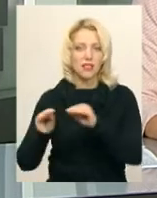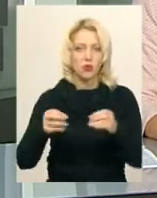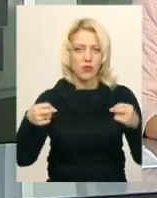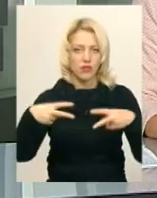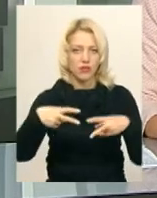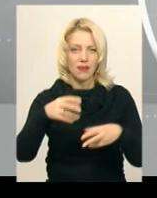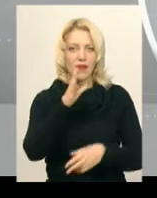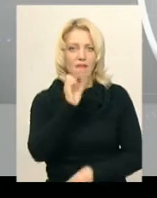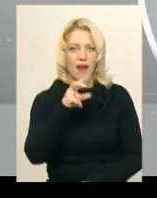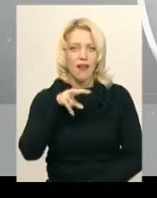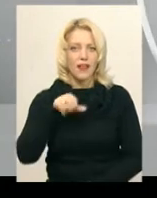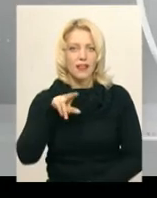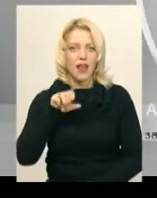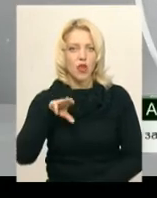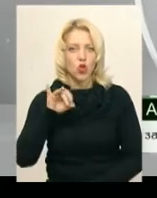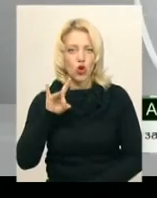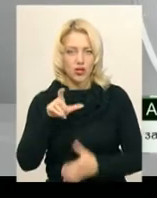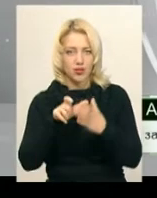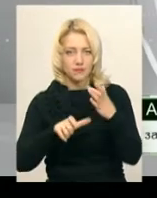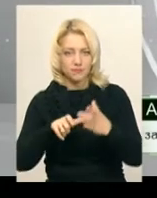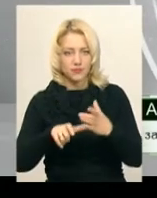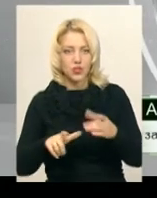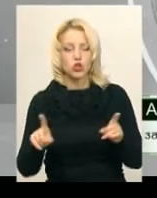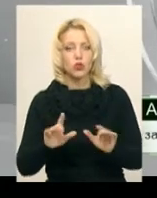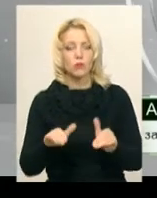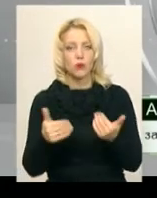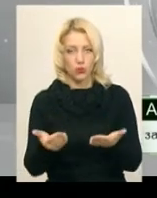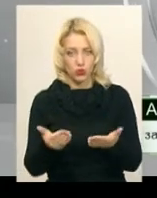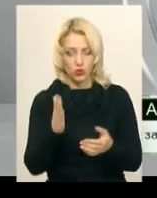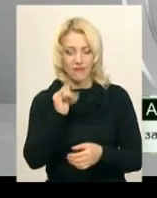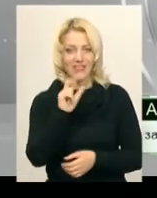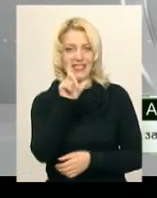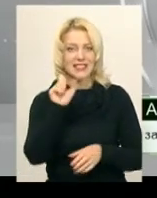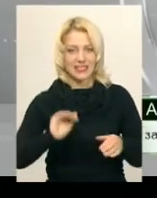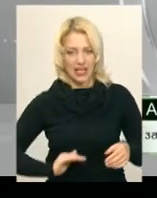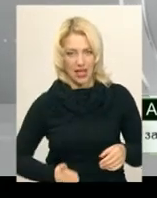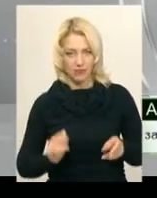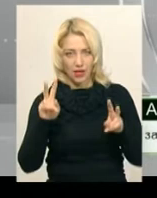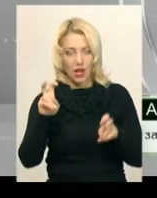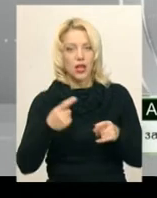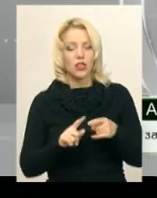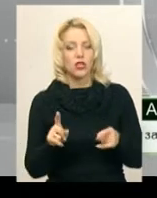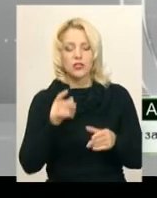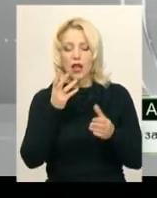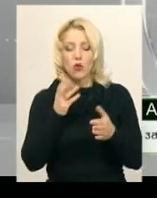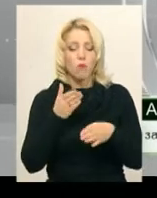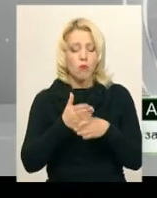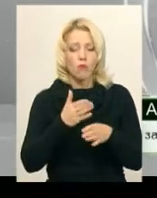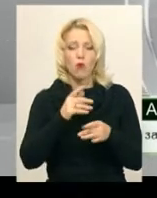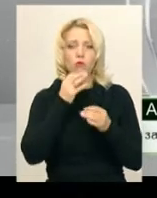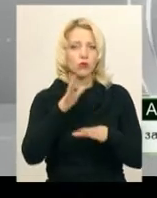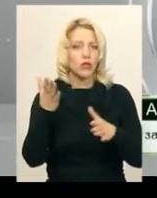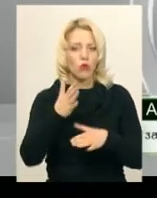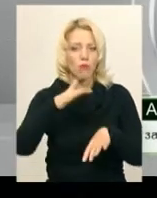Що пропонує «Віза»? Щоб за допомогою будь-якої карточки банківської